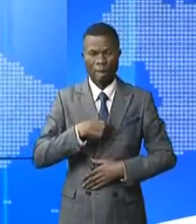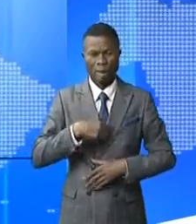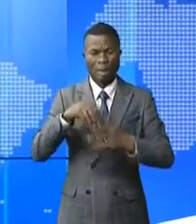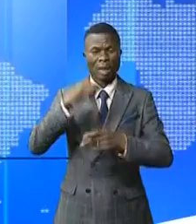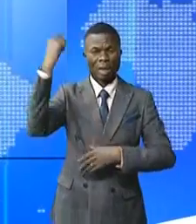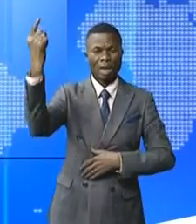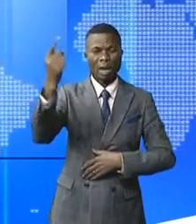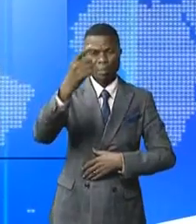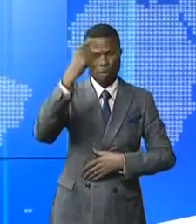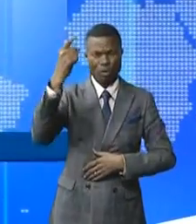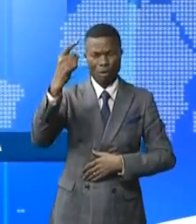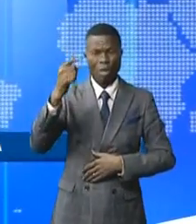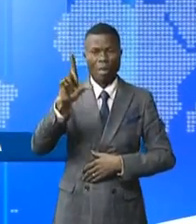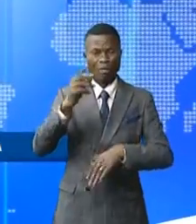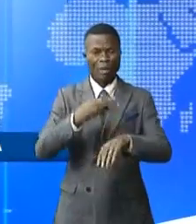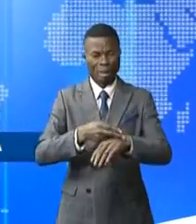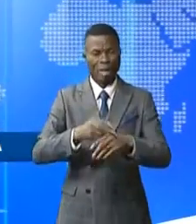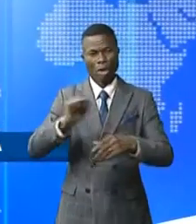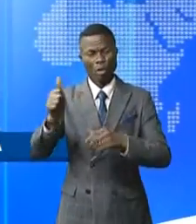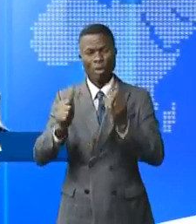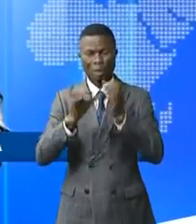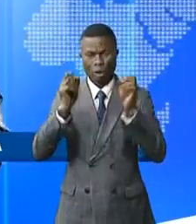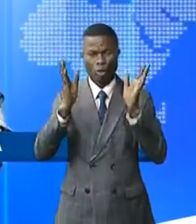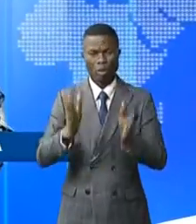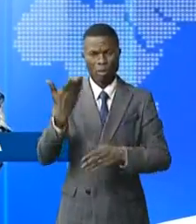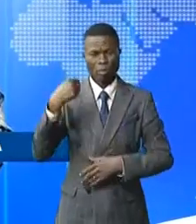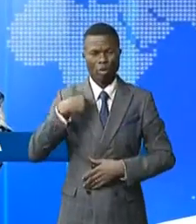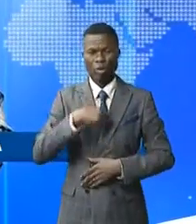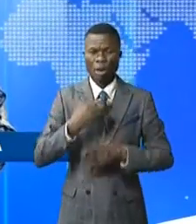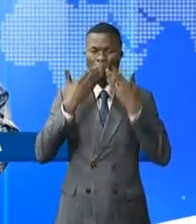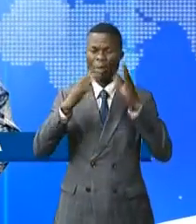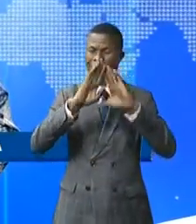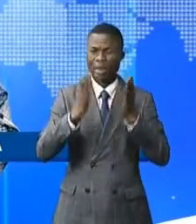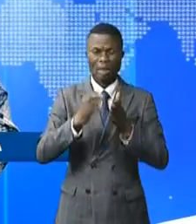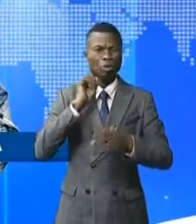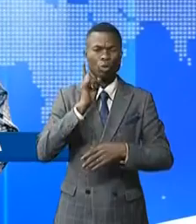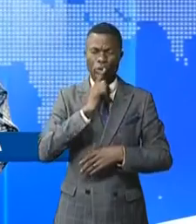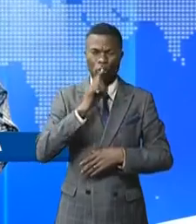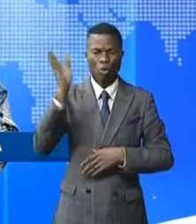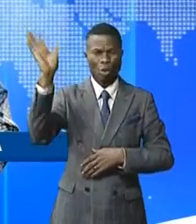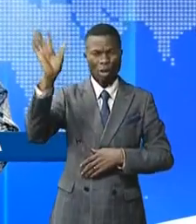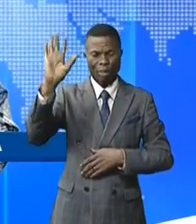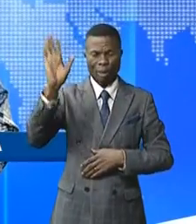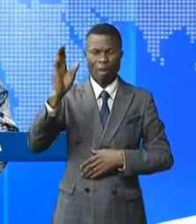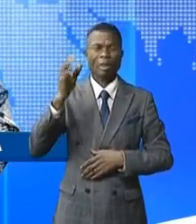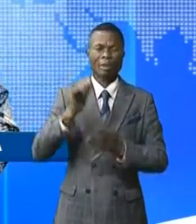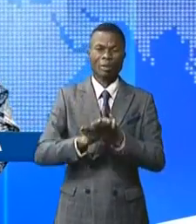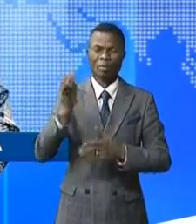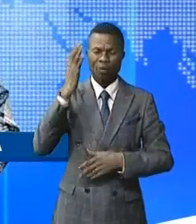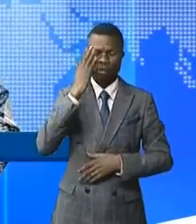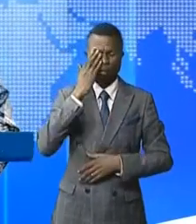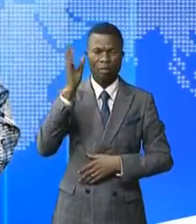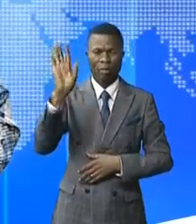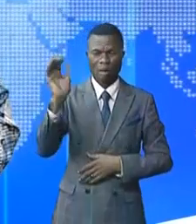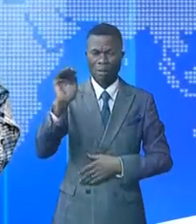travers le monde à 20h retrouvez Françoise Boué-Labouakki pour la grande édition du journal moi je vous retrouve demain avec le même